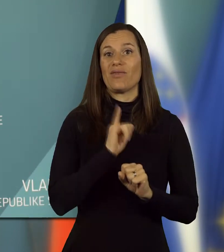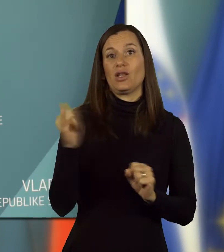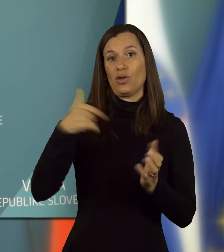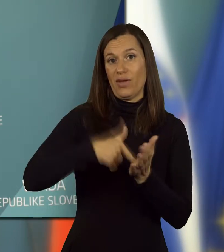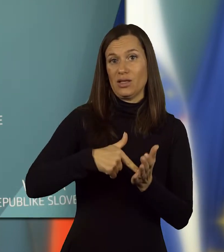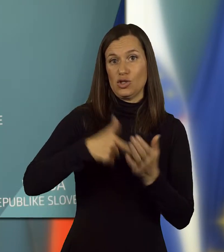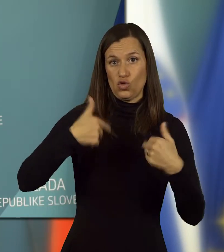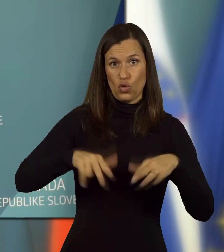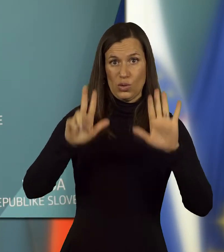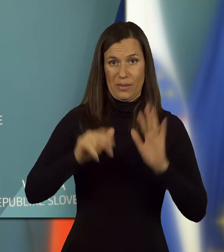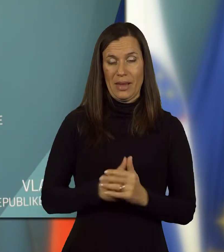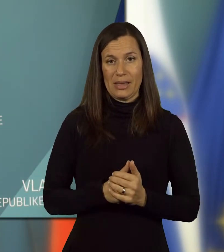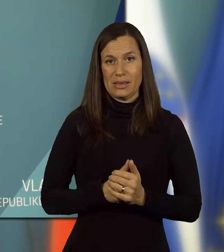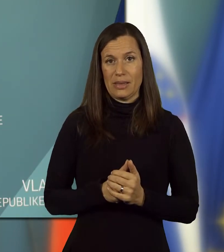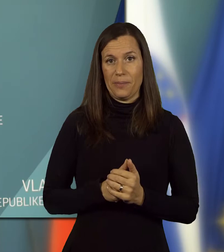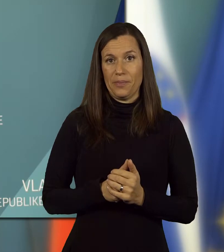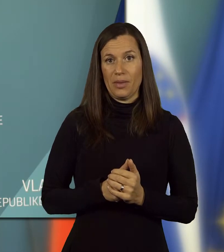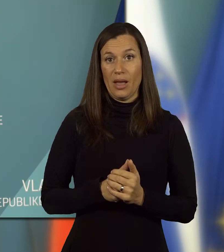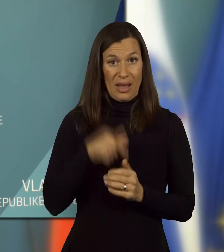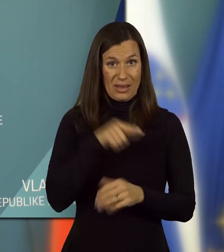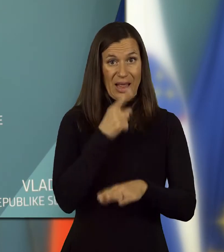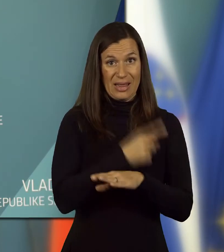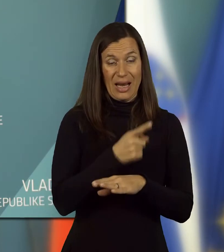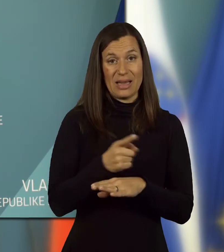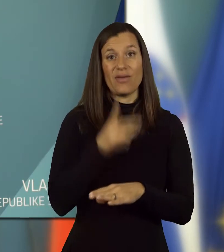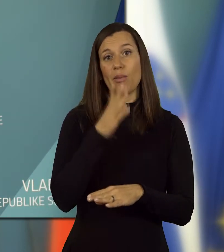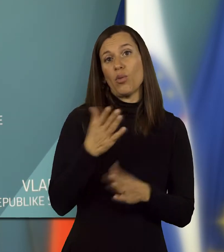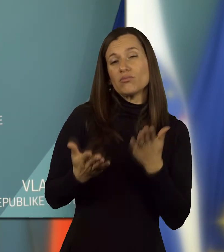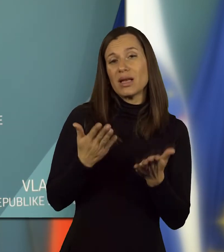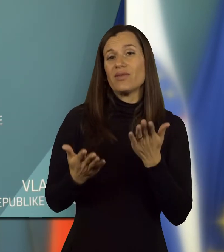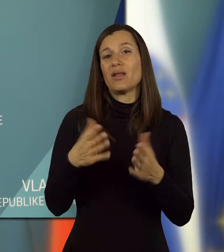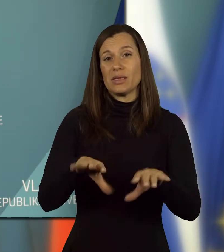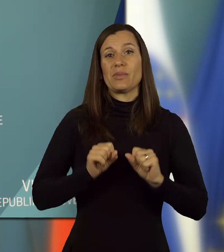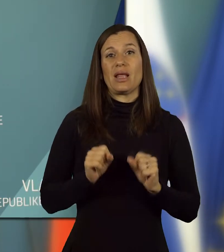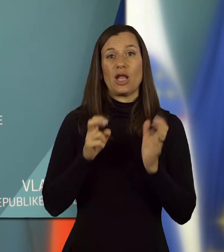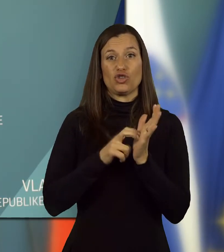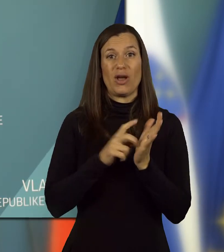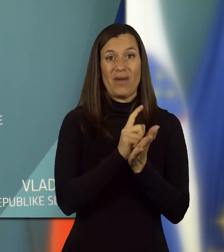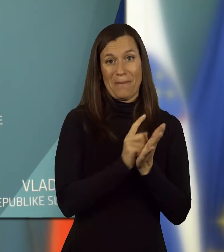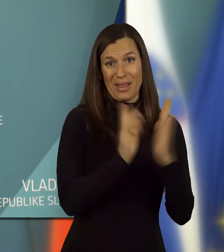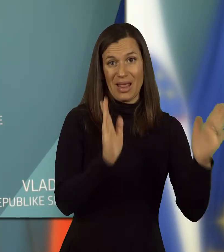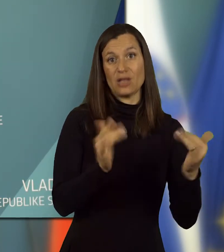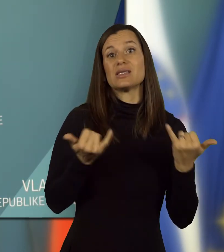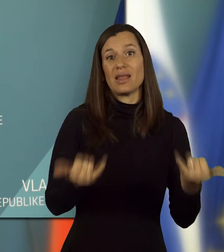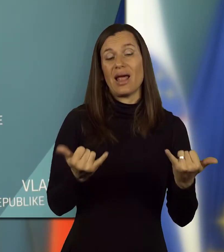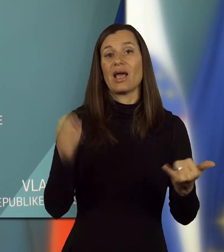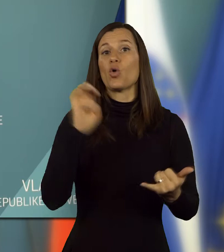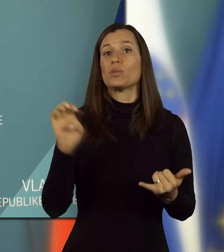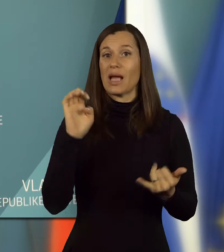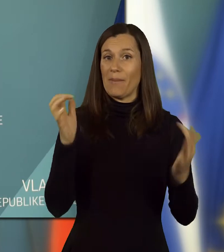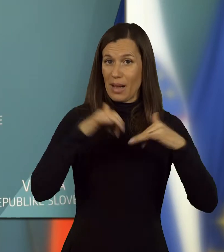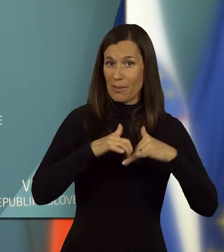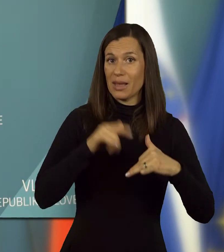sprejete v leto 2018. Omenjena direktiva bo predvidoma sprejeta še v mandatu sedanjega